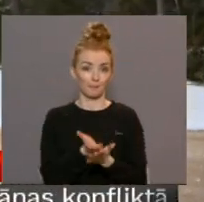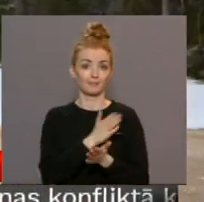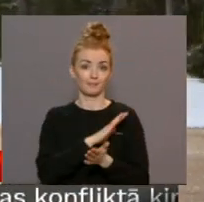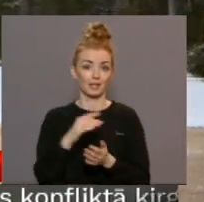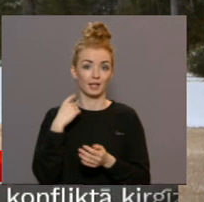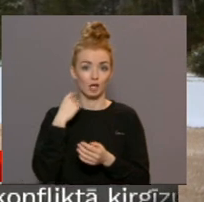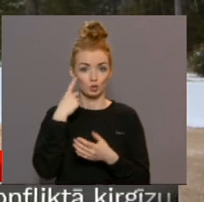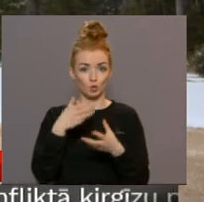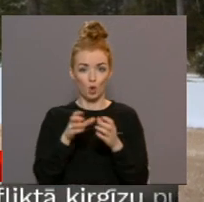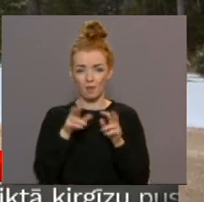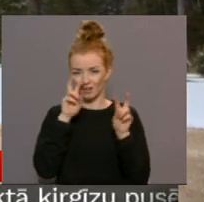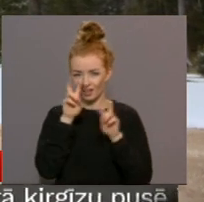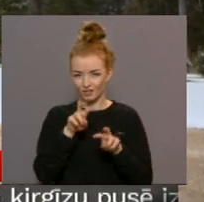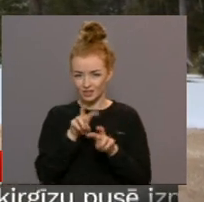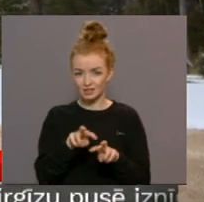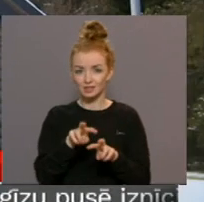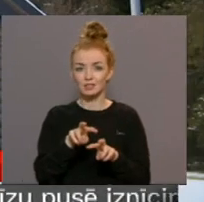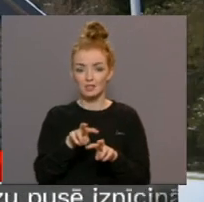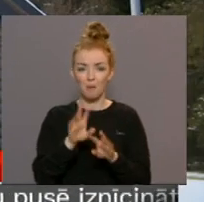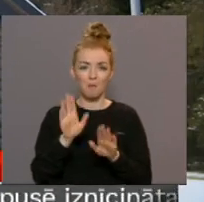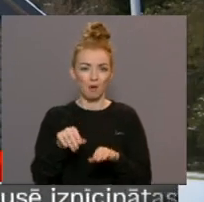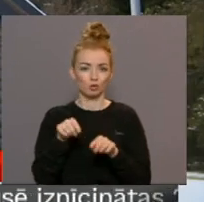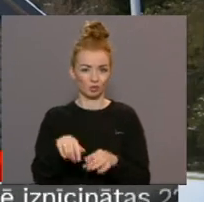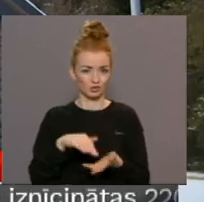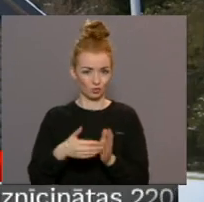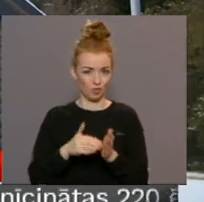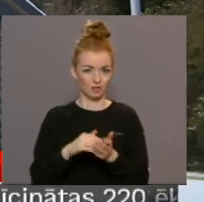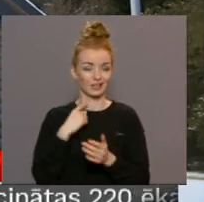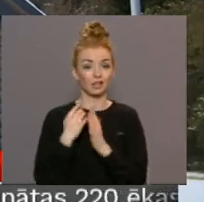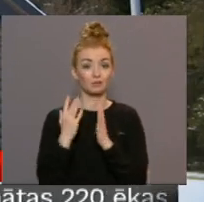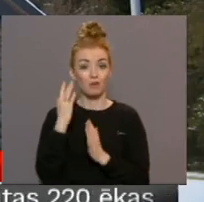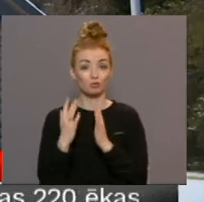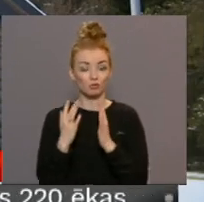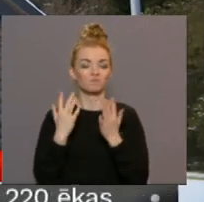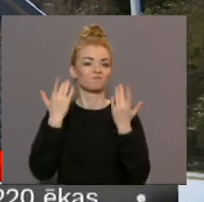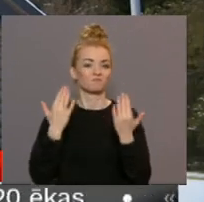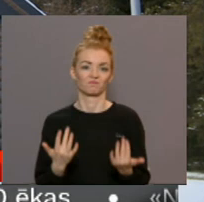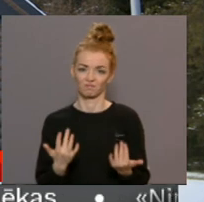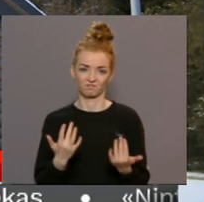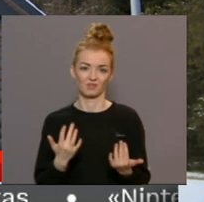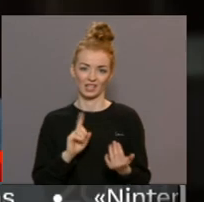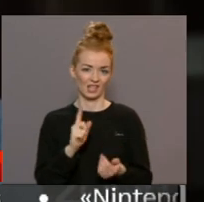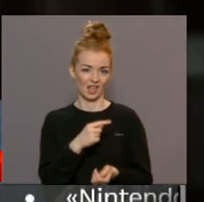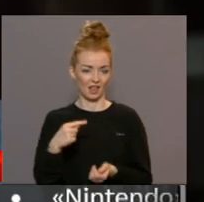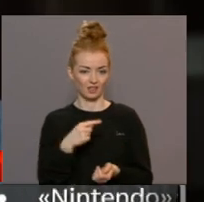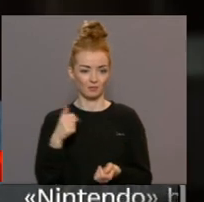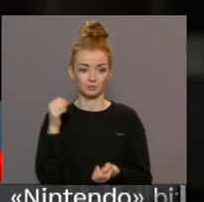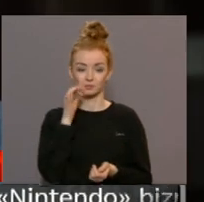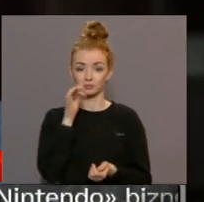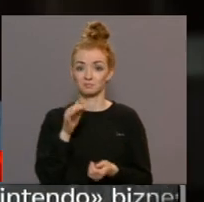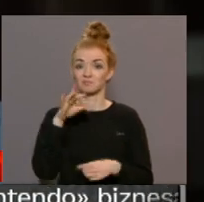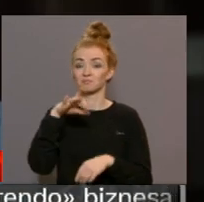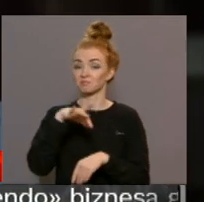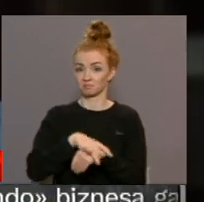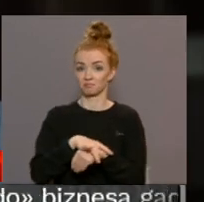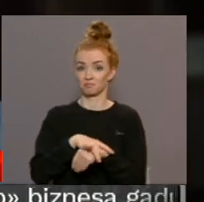domes auditu un revīzijas pārvaldes revīzija par situāciju Rīgas mežos. Secinājumi nav glaimojoši. Revīzija atklāja,